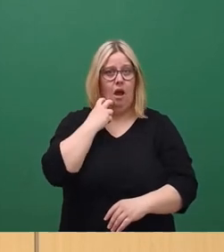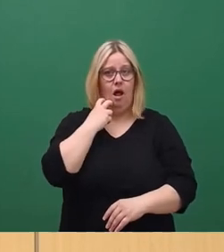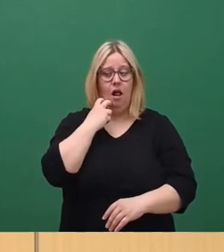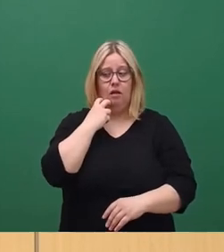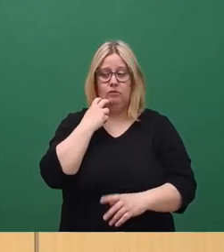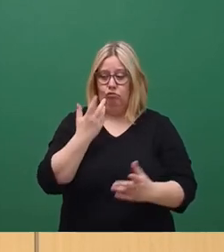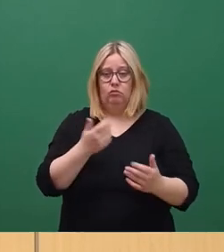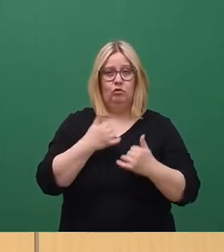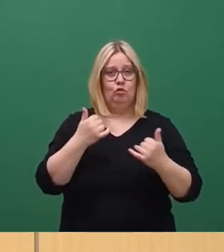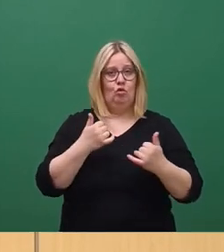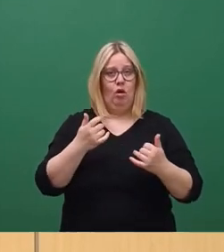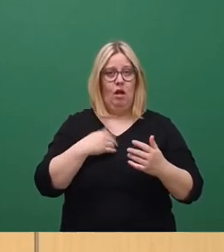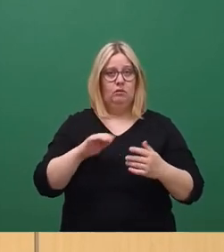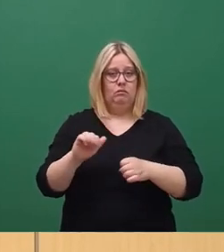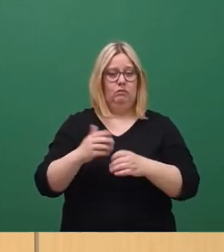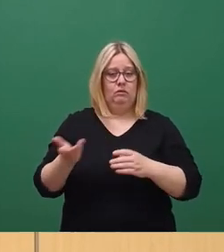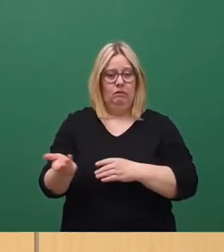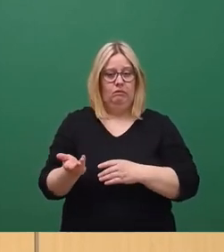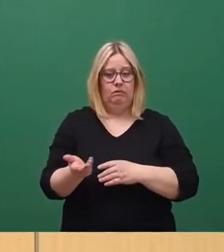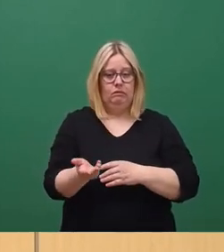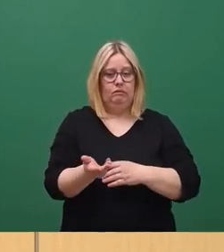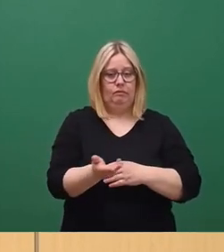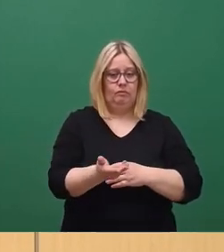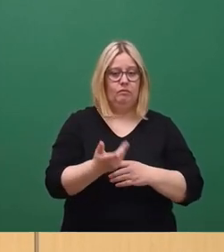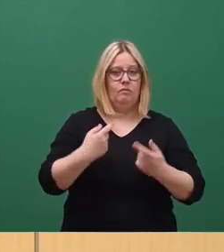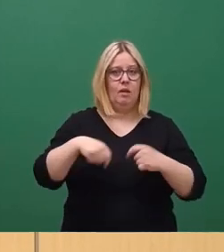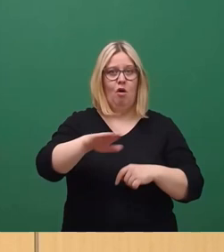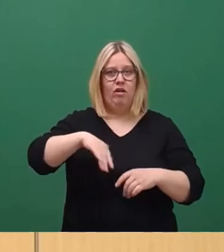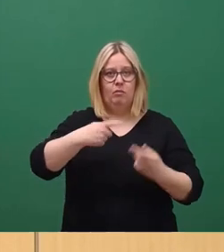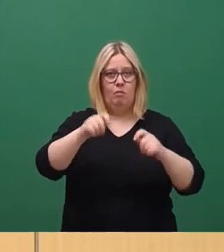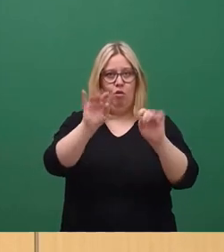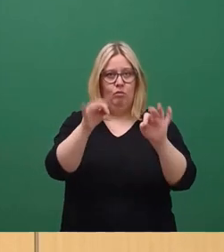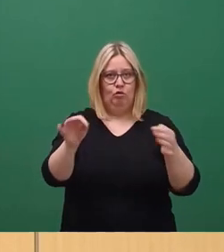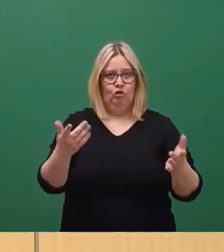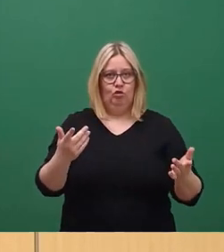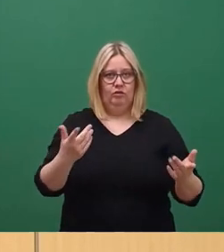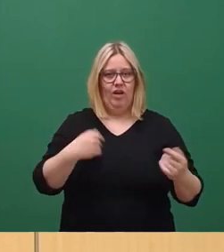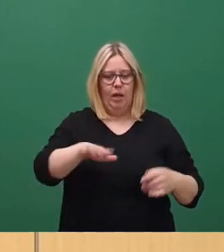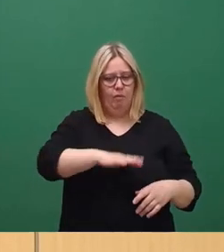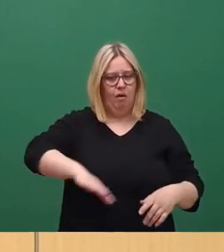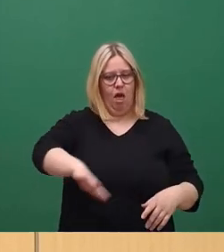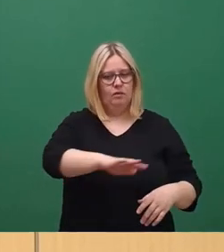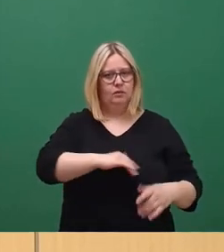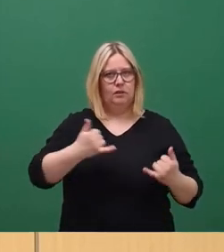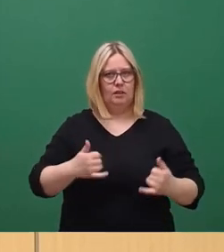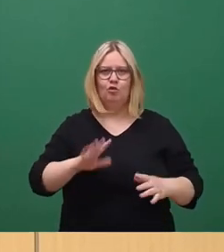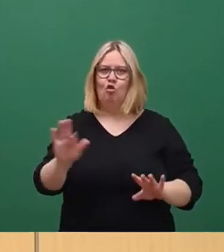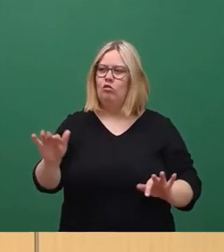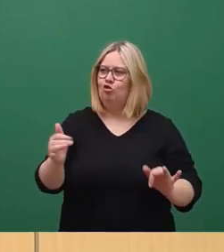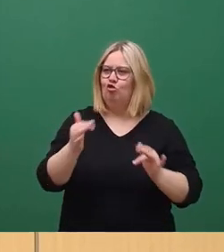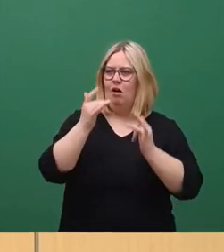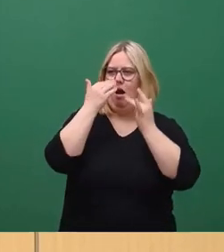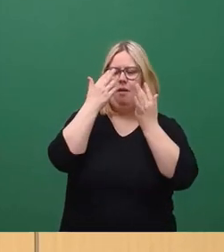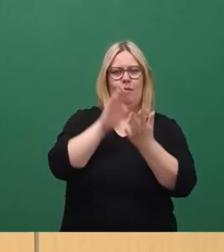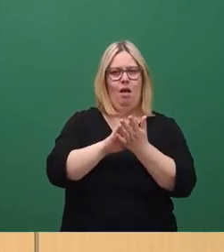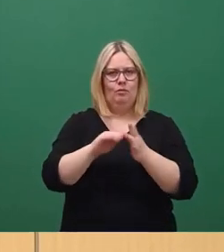Frevel, die jetzt abzusägen, um diese Baufelder bebauen zu können. Weil dieser Platz im Prinzip seinen gesamten Charme, den er jetzt auch hat, auch in